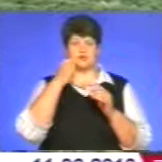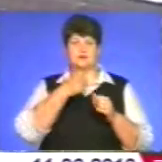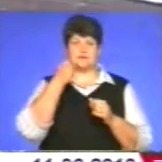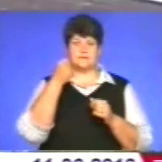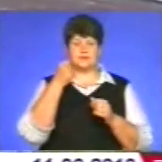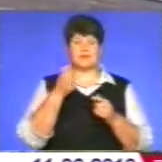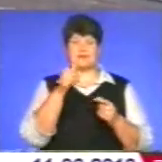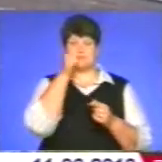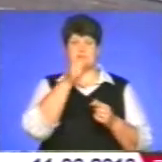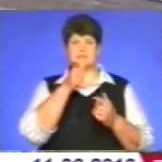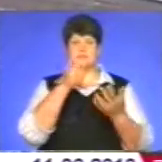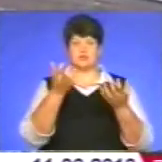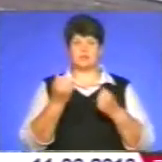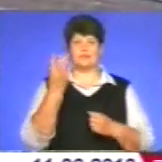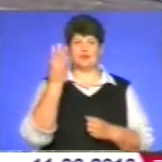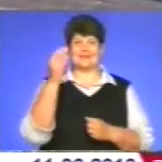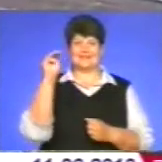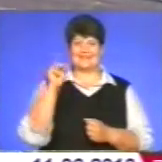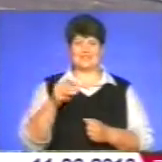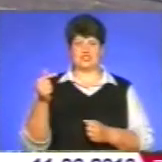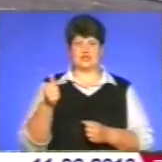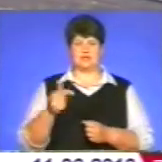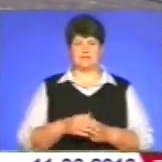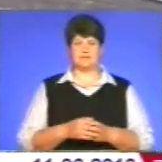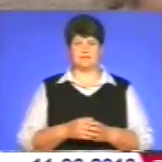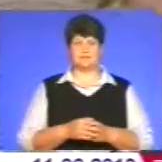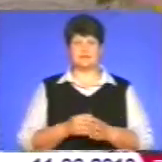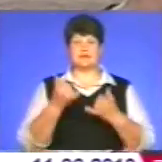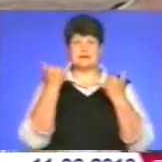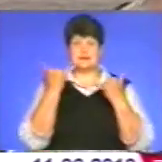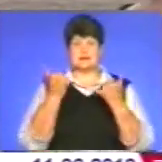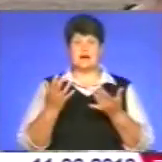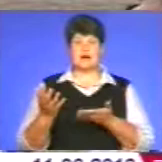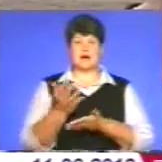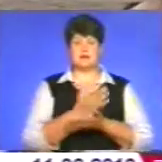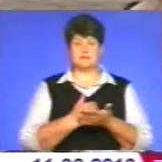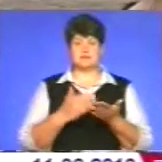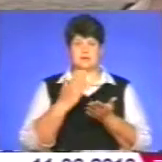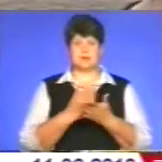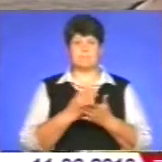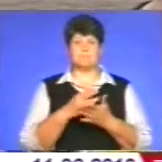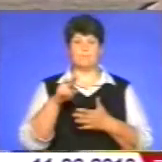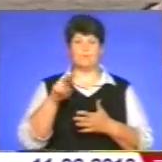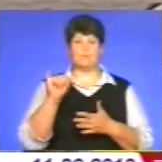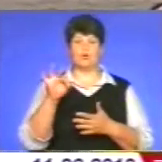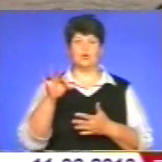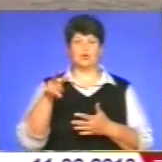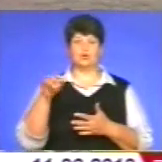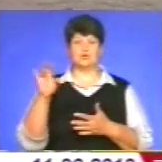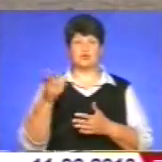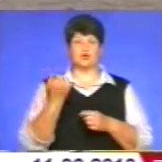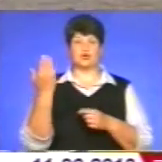місяць отримують майже 4 тисячі гривень. Зараз збір йде полуниць. Одні